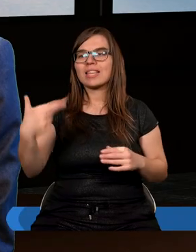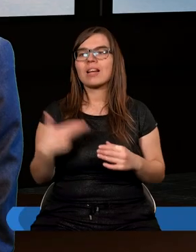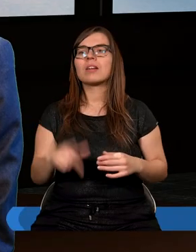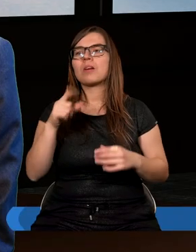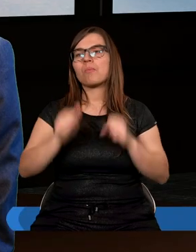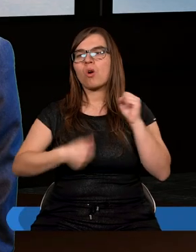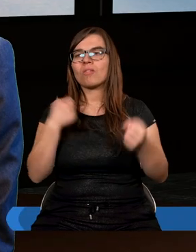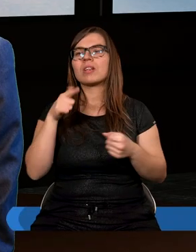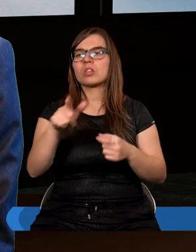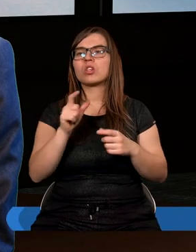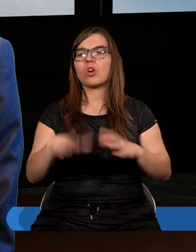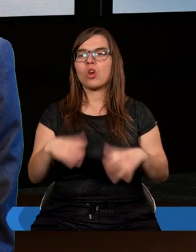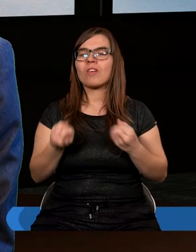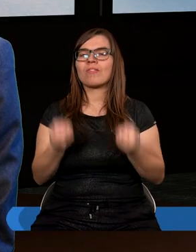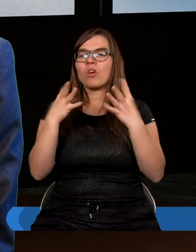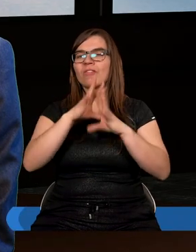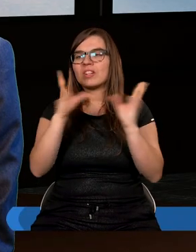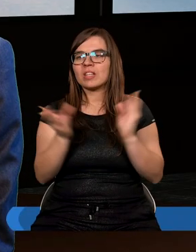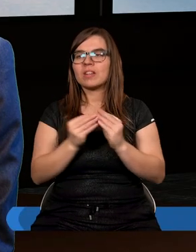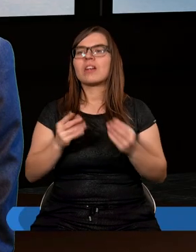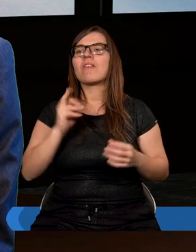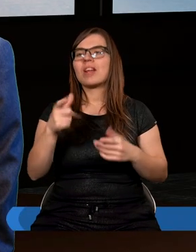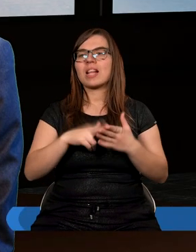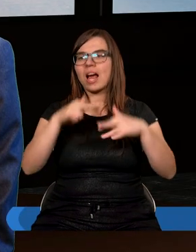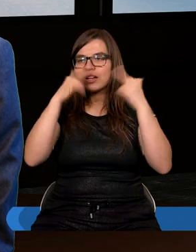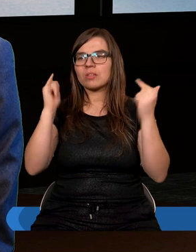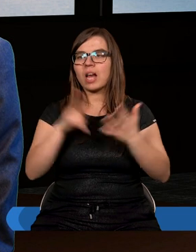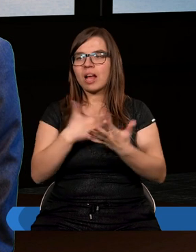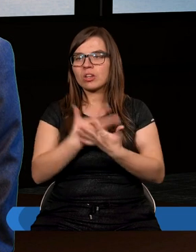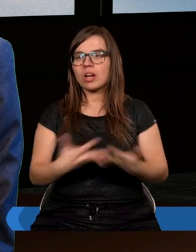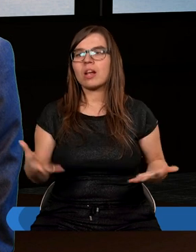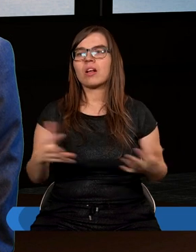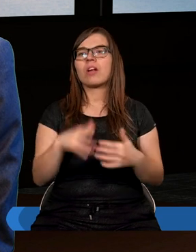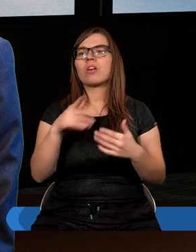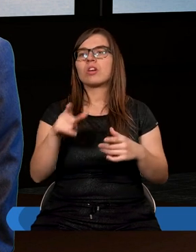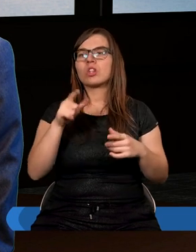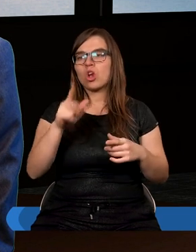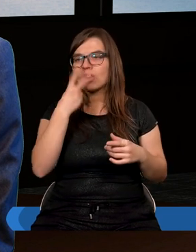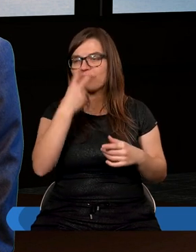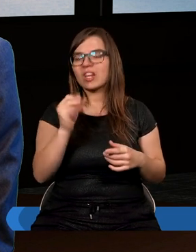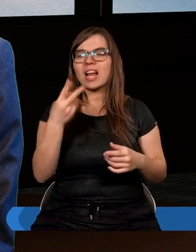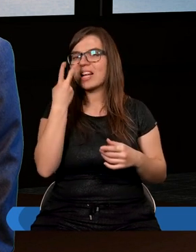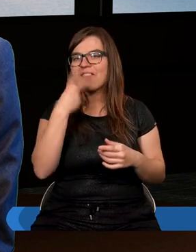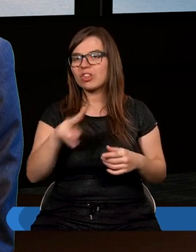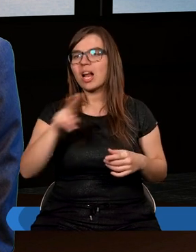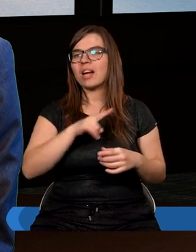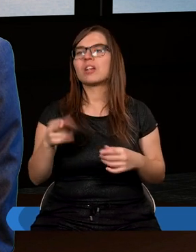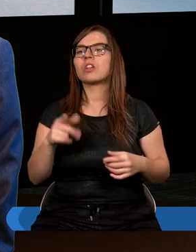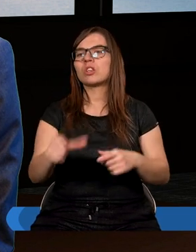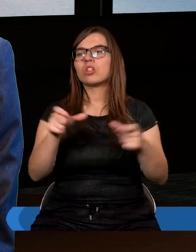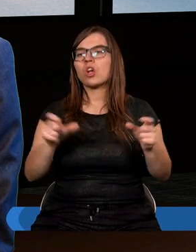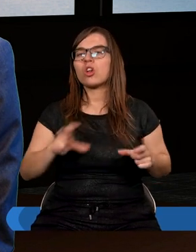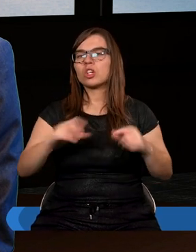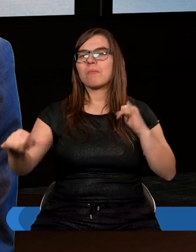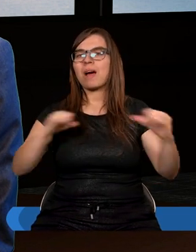Ponieważ w nim zostało stworzone wszystko, co jest na niebie i na ziemi. Rzeczy widzialne i niewidzialne, czy to